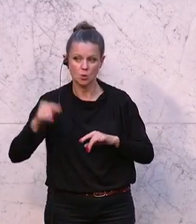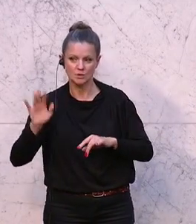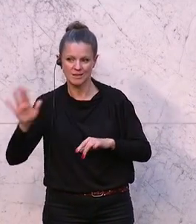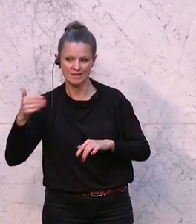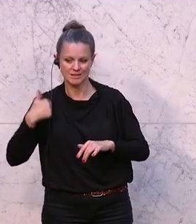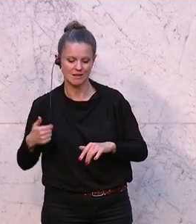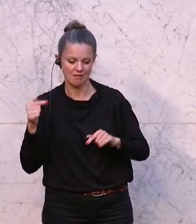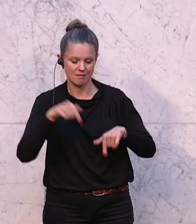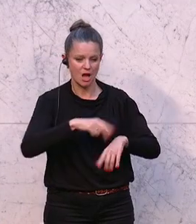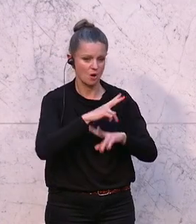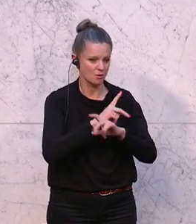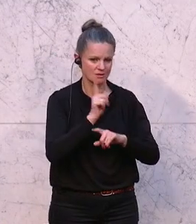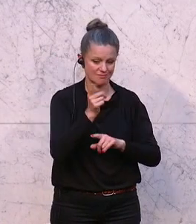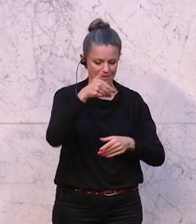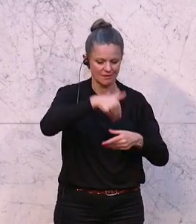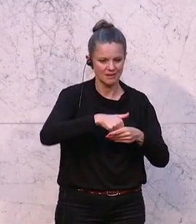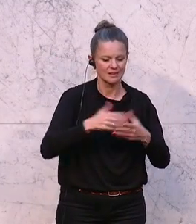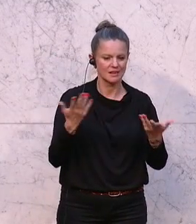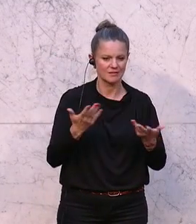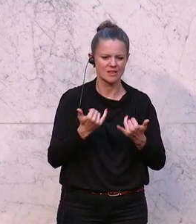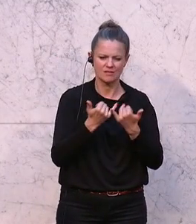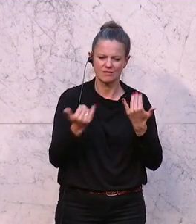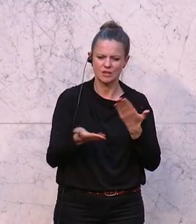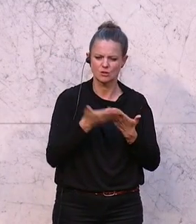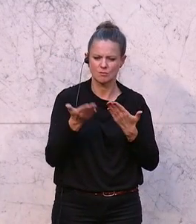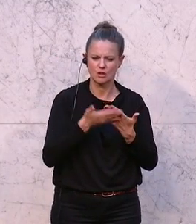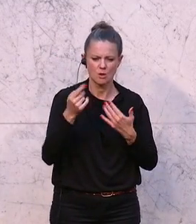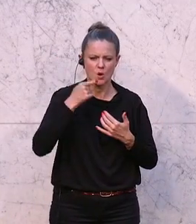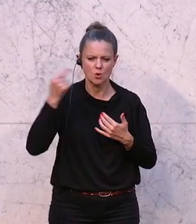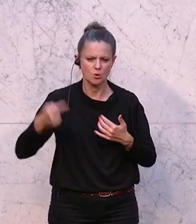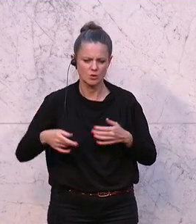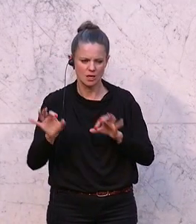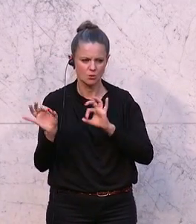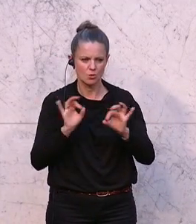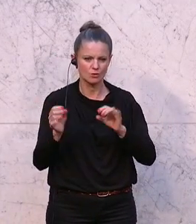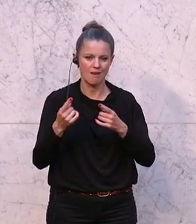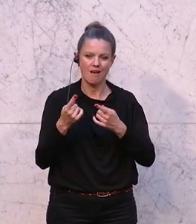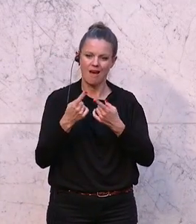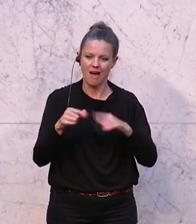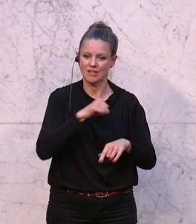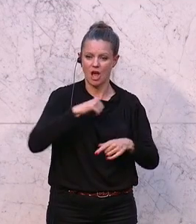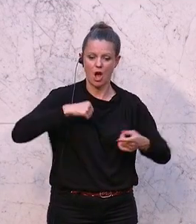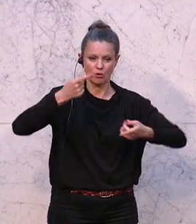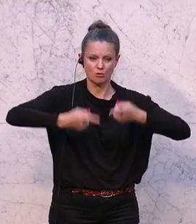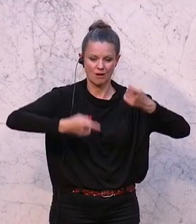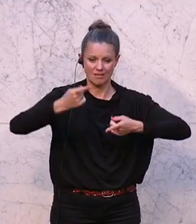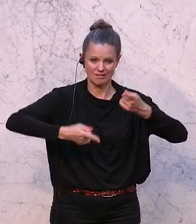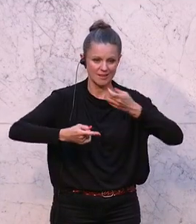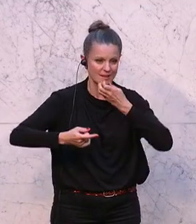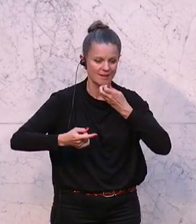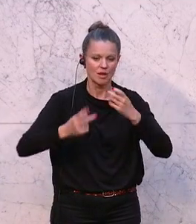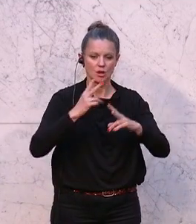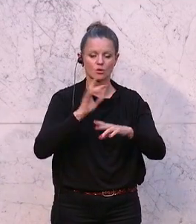in Österreich. Da geht es nämlich darum, wie beispielsweise Russland oder andere Autokratien versucht haben, Österreich